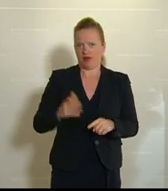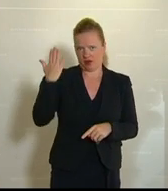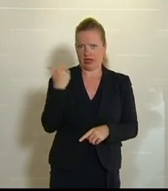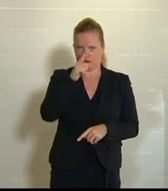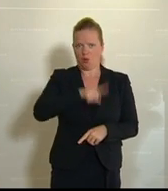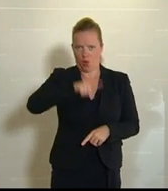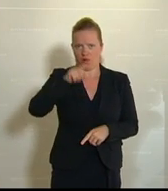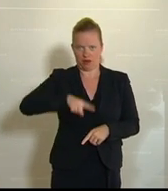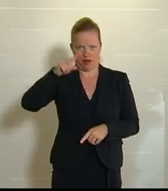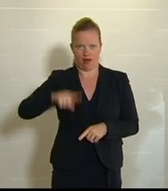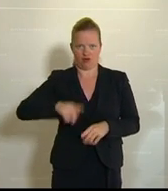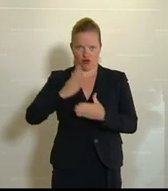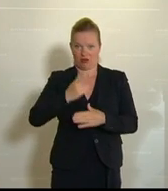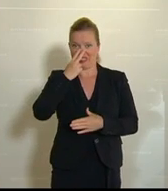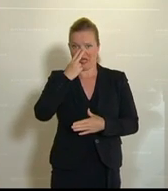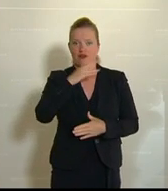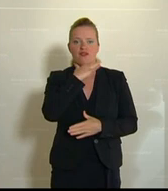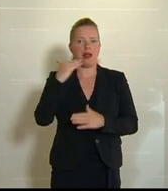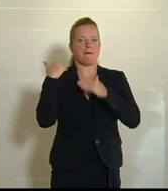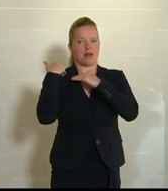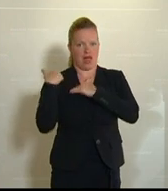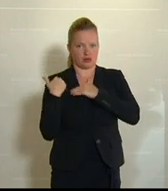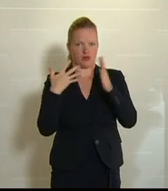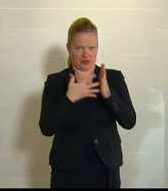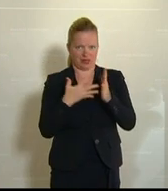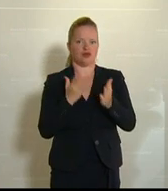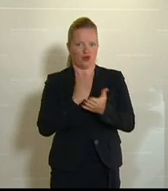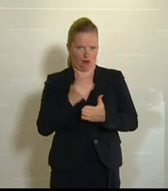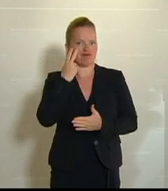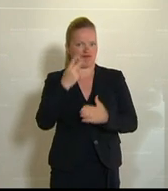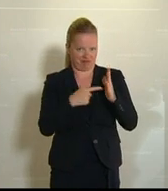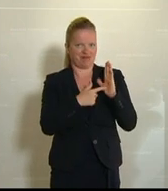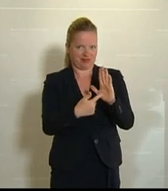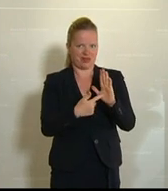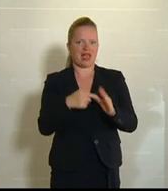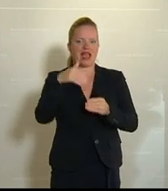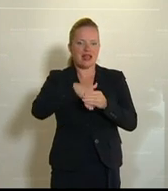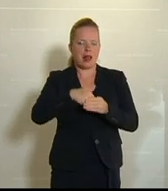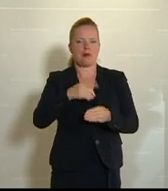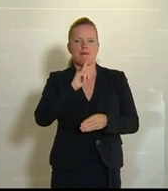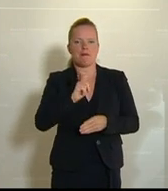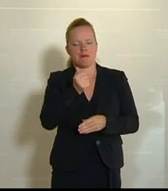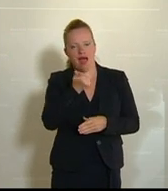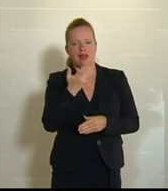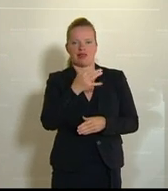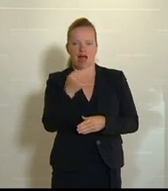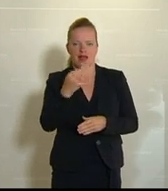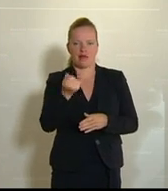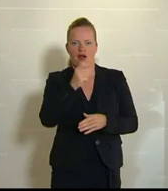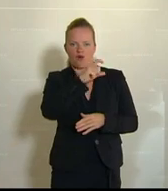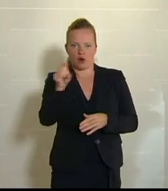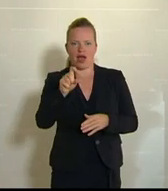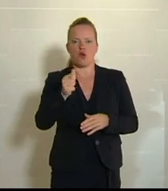Monaten durchaus eben auch einige Belastungstests gezeigt. Wir haben innerhalb weniger Tage und Wochen über eine Million